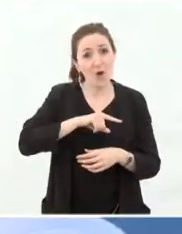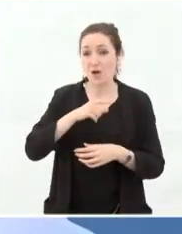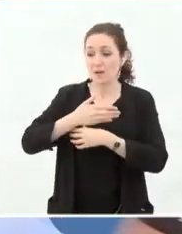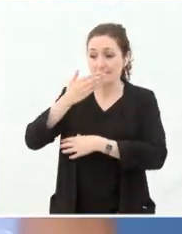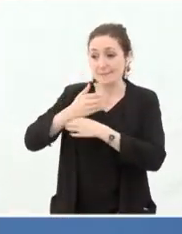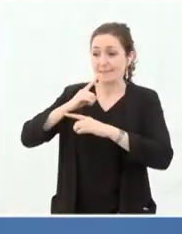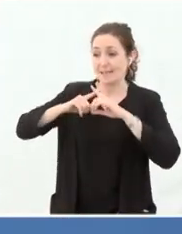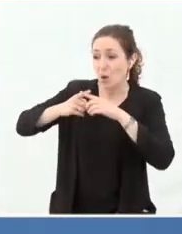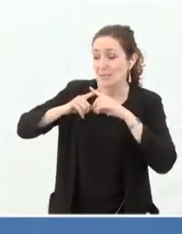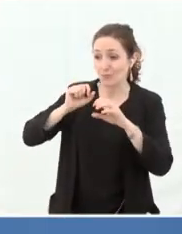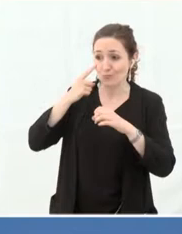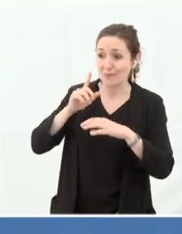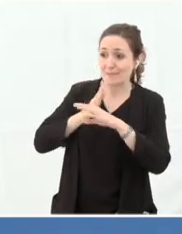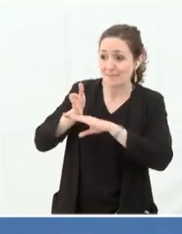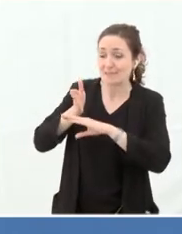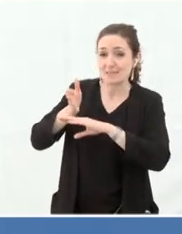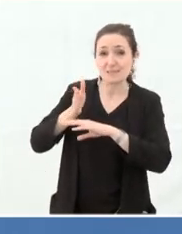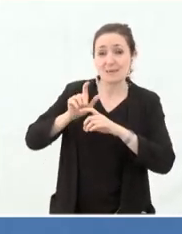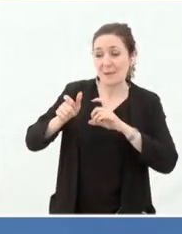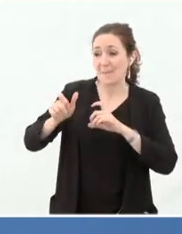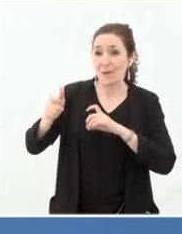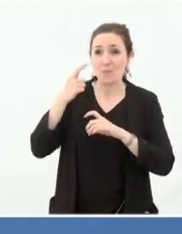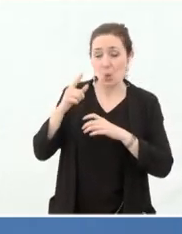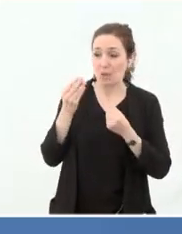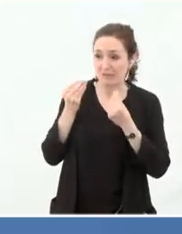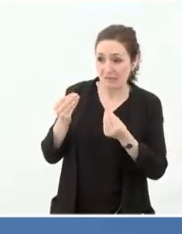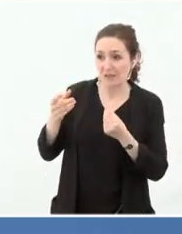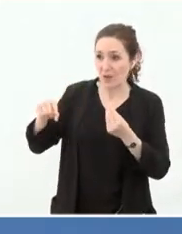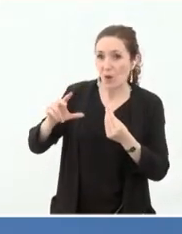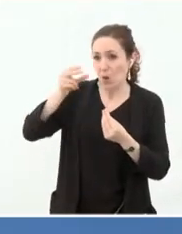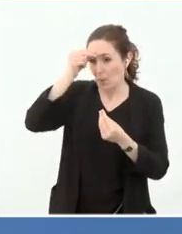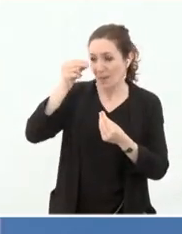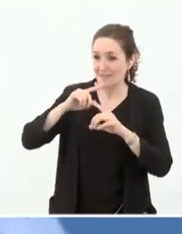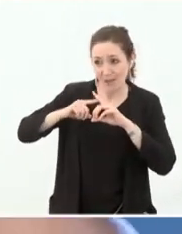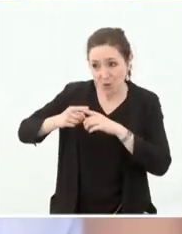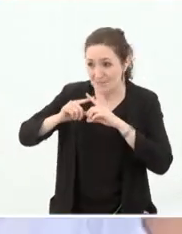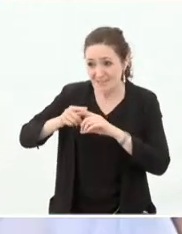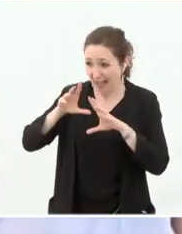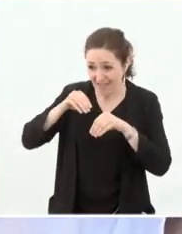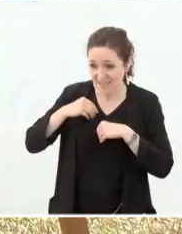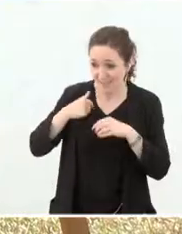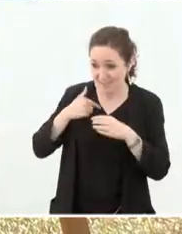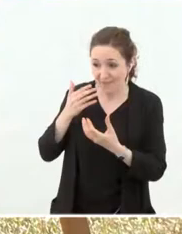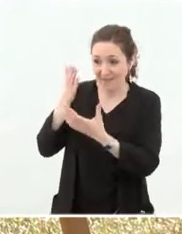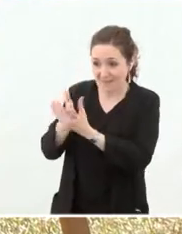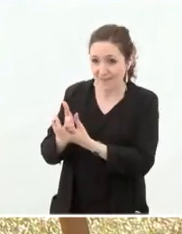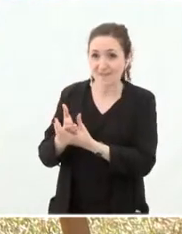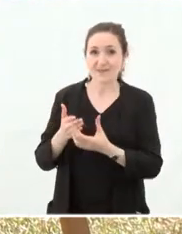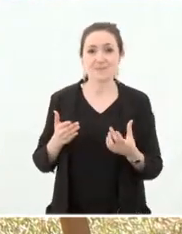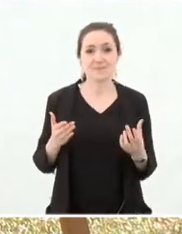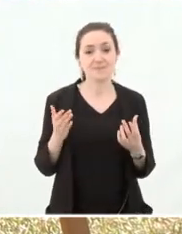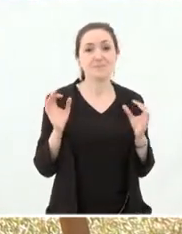travers les différents clans, pour au fond faire comprendre aux gens, négocier, se faire accepter, être capable d'aller là où il faut aller aider.